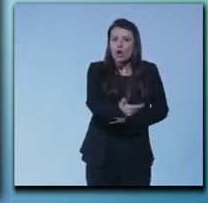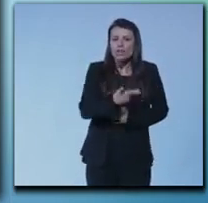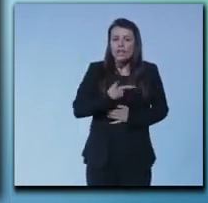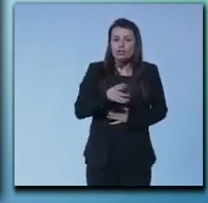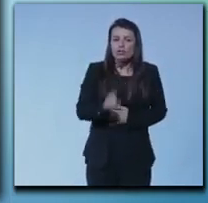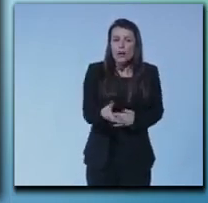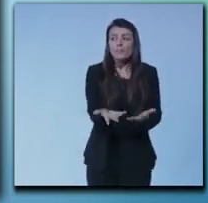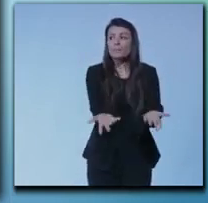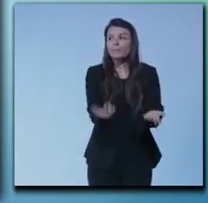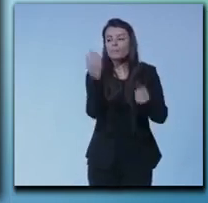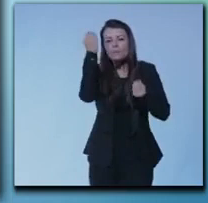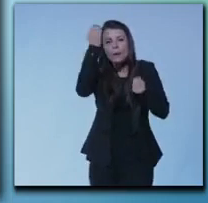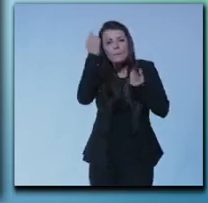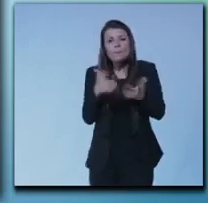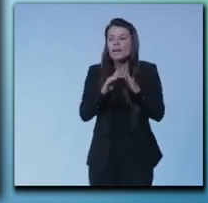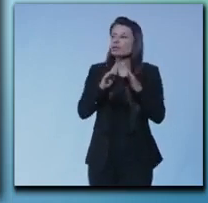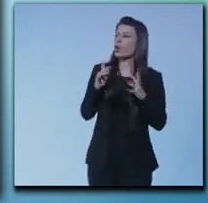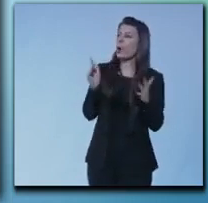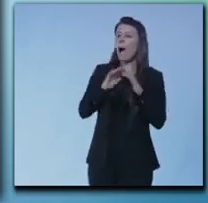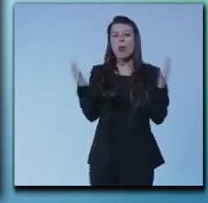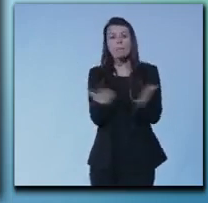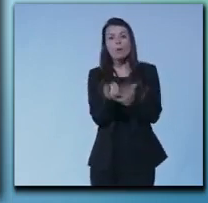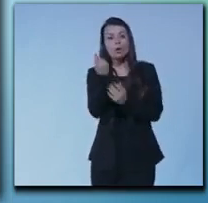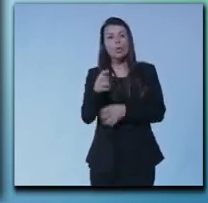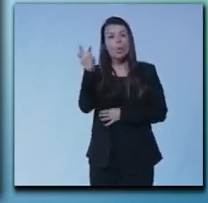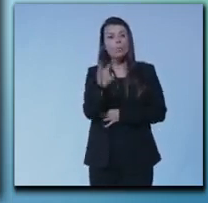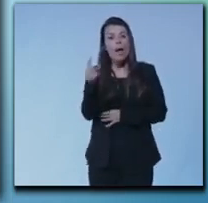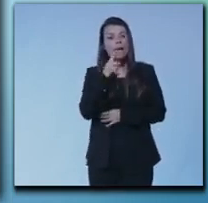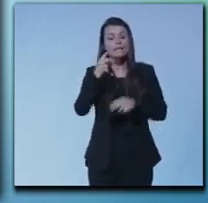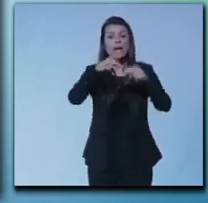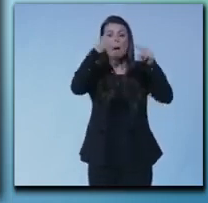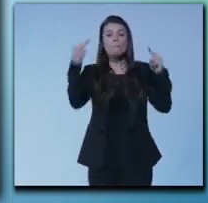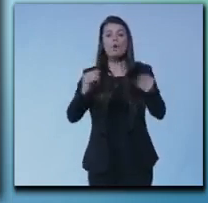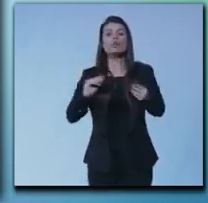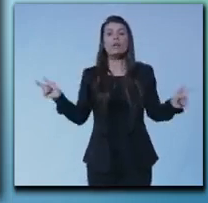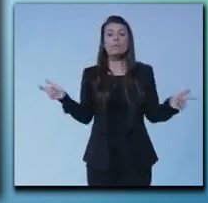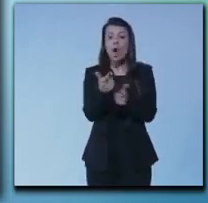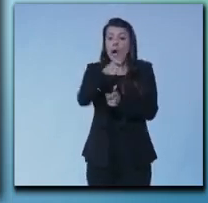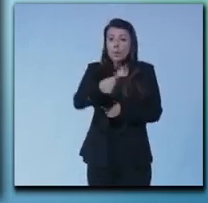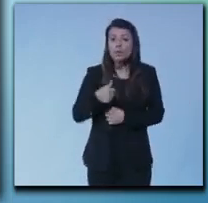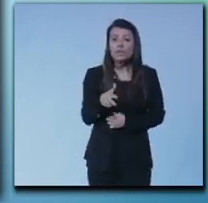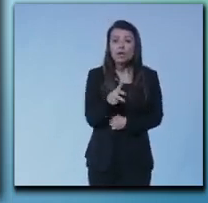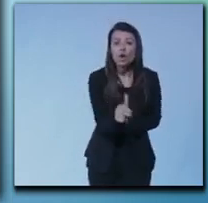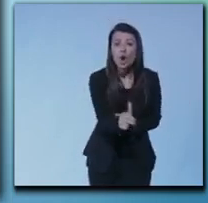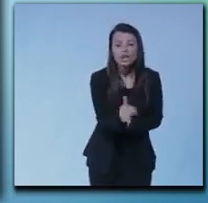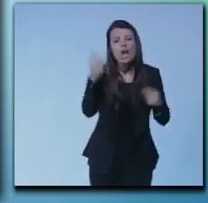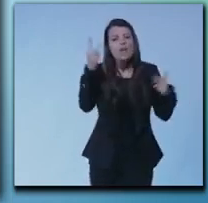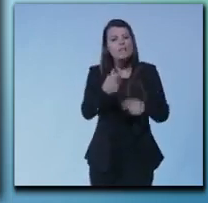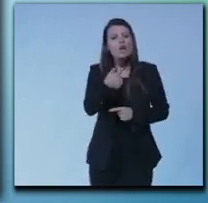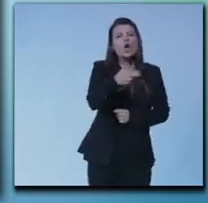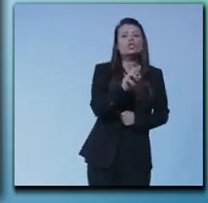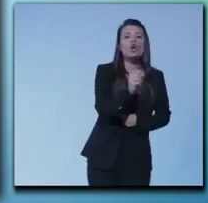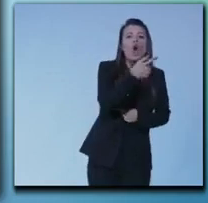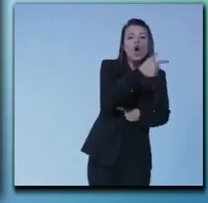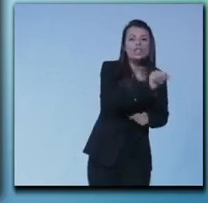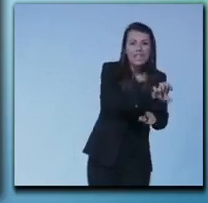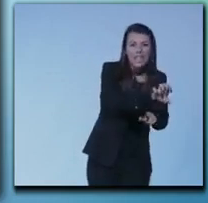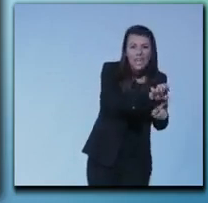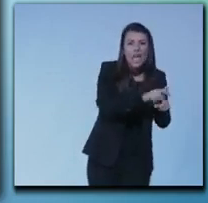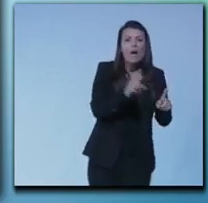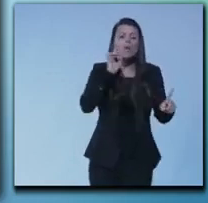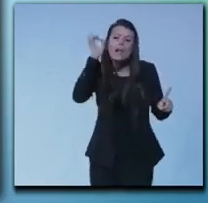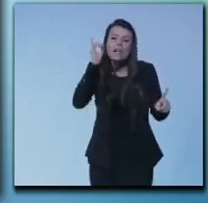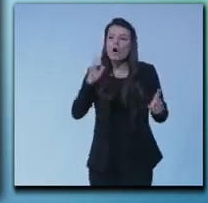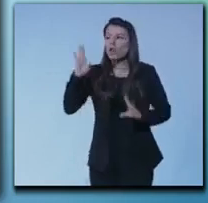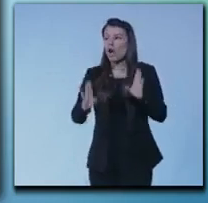nessun paese al mondo blocchi un ponte perché ci sono le trote la trota è un animale spesso più intelligente dell'uomo e se si